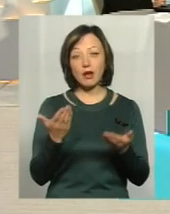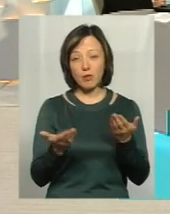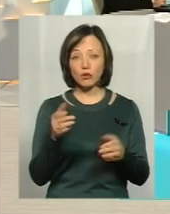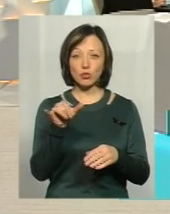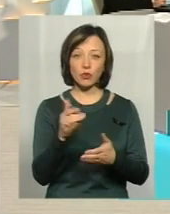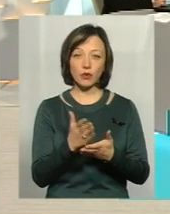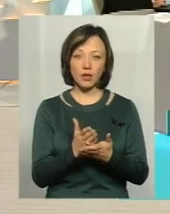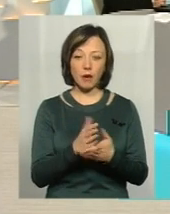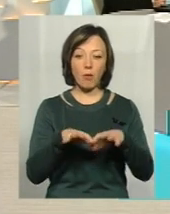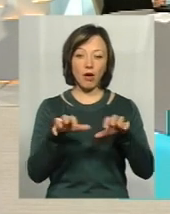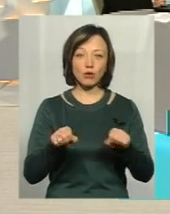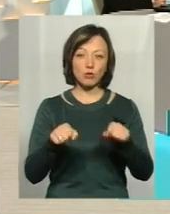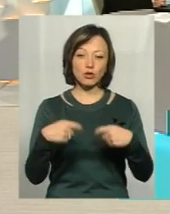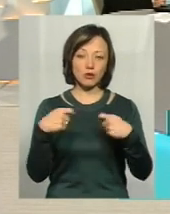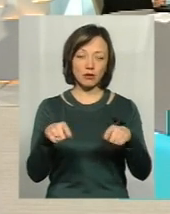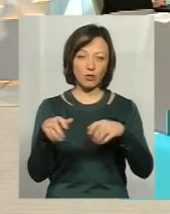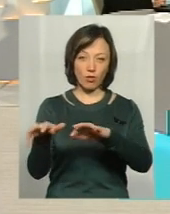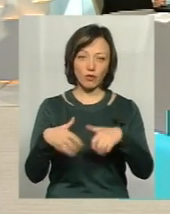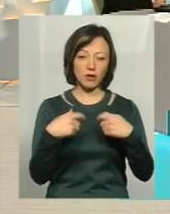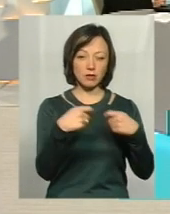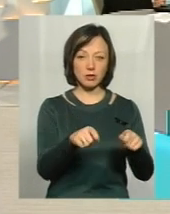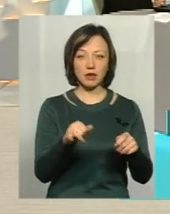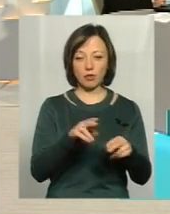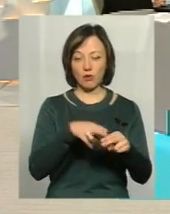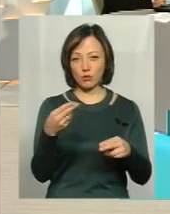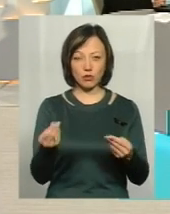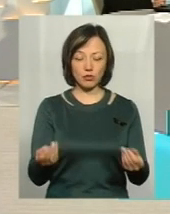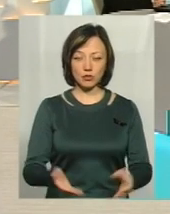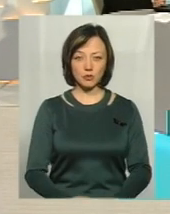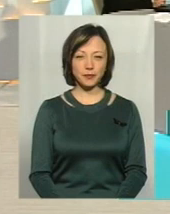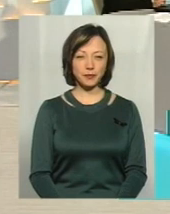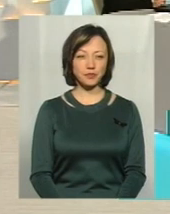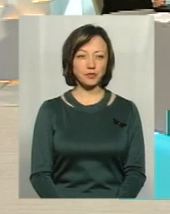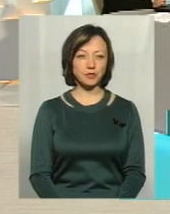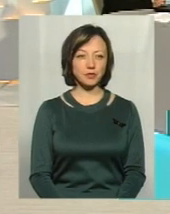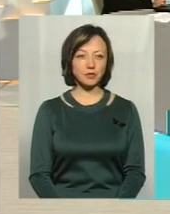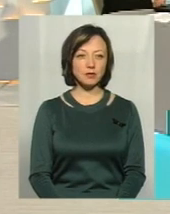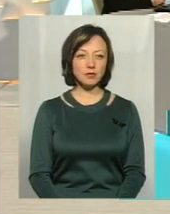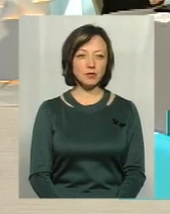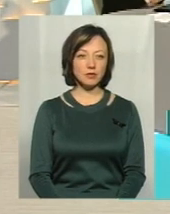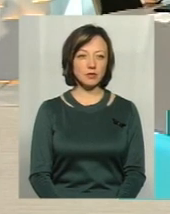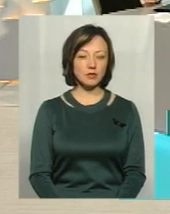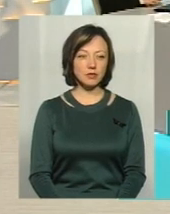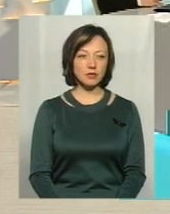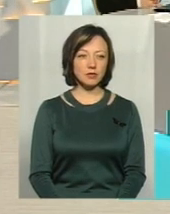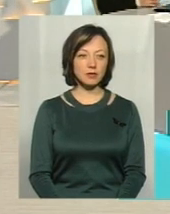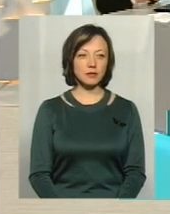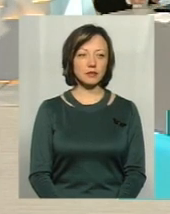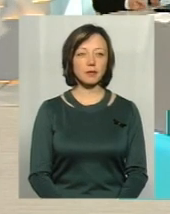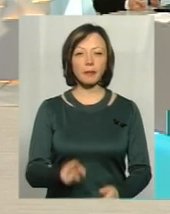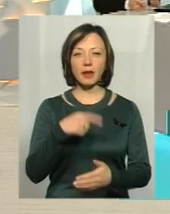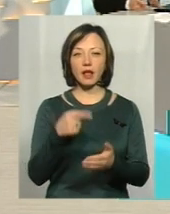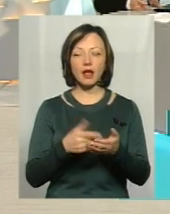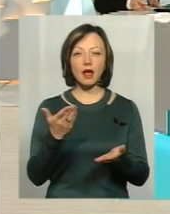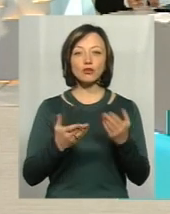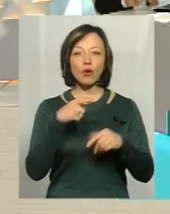що в нього є якесь майно, яке можна конфіскувати, реалізувати, тобто покрити ось ті затрати. Якщо говорити все ж таки